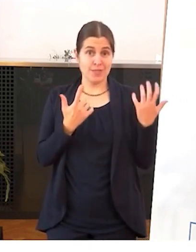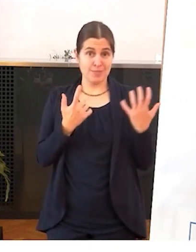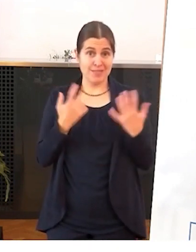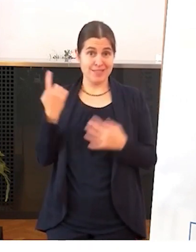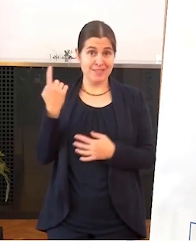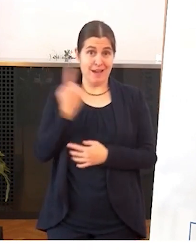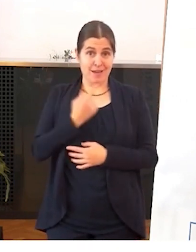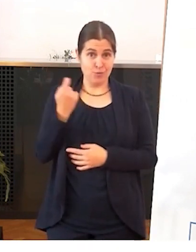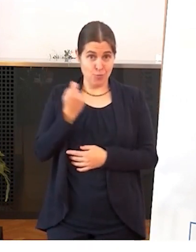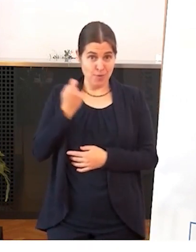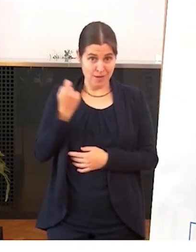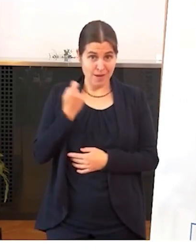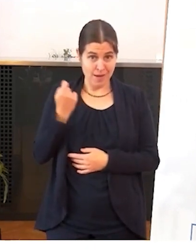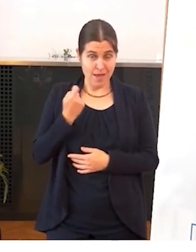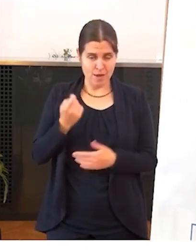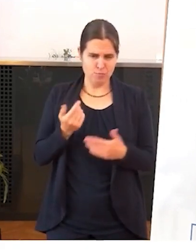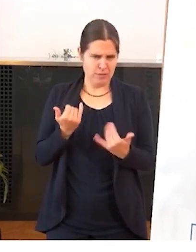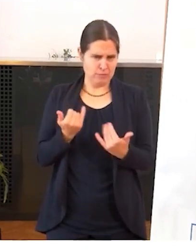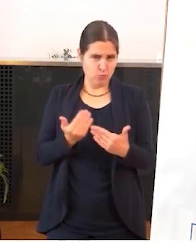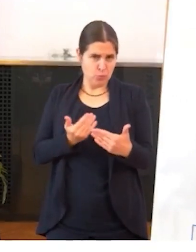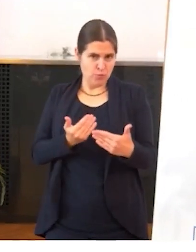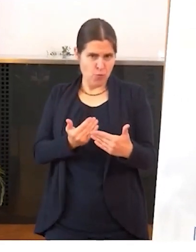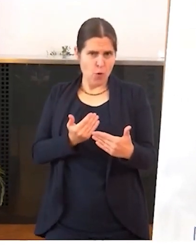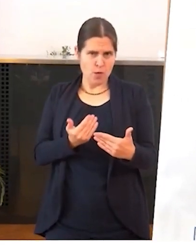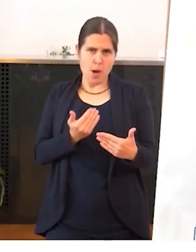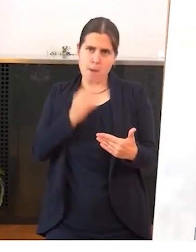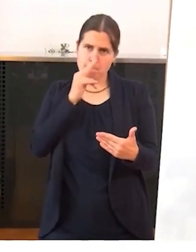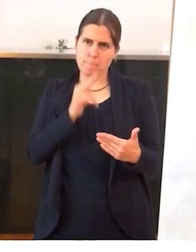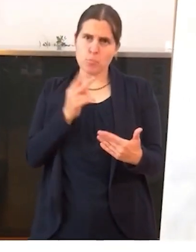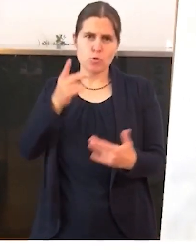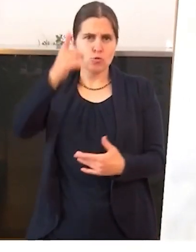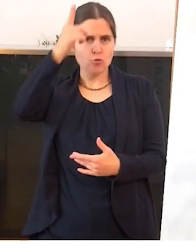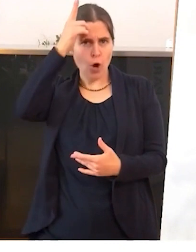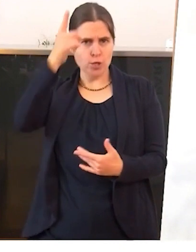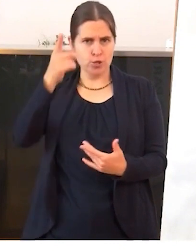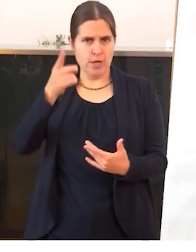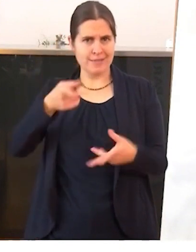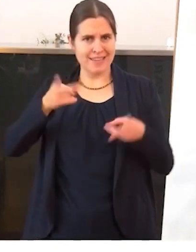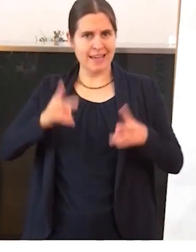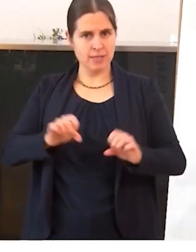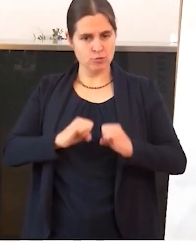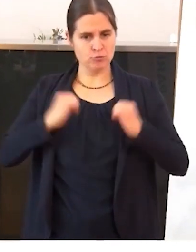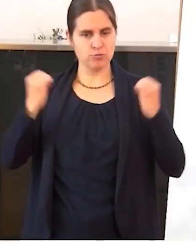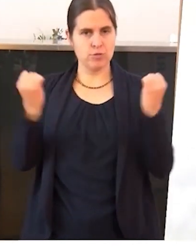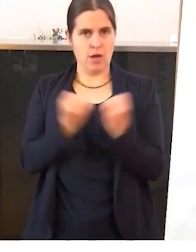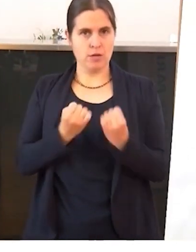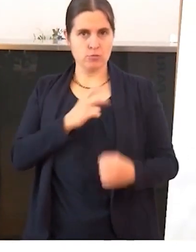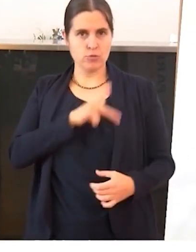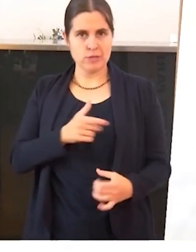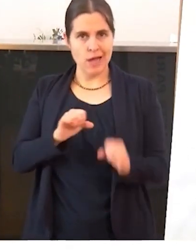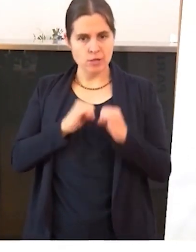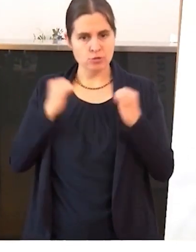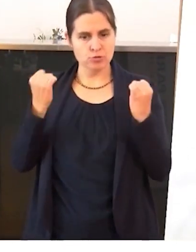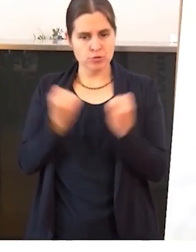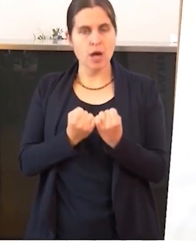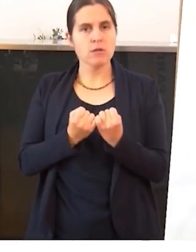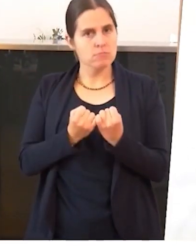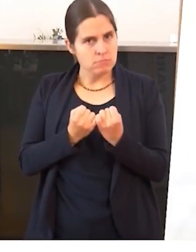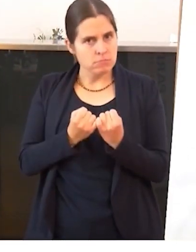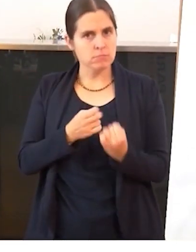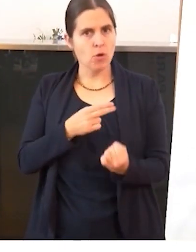diese Demokratie, dieser Rechtsstaat, dieser Sozialstaat, es wirklich wert sind, verteidigt zu werden. Wir haben